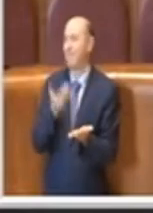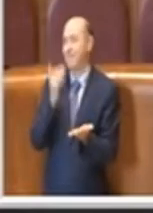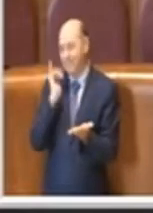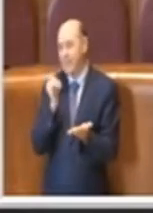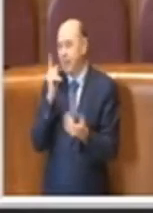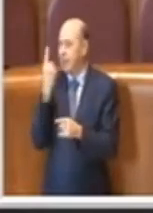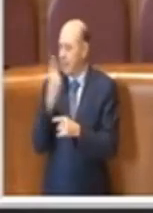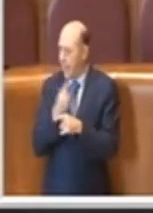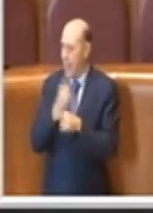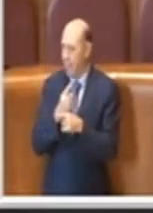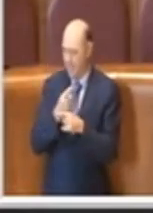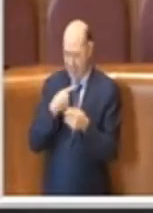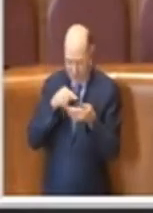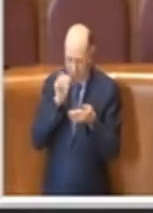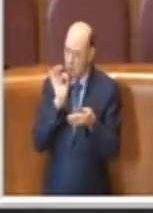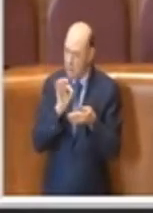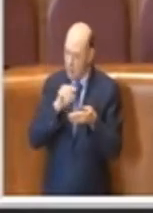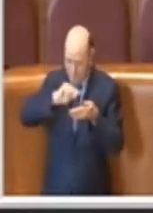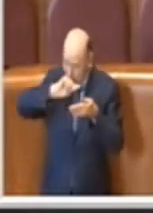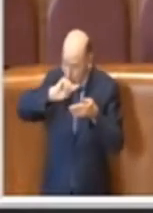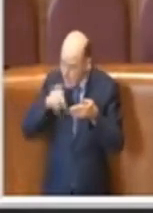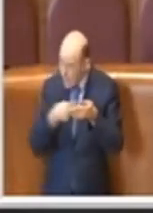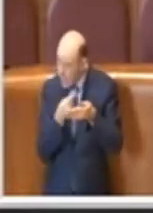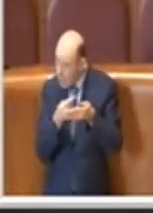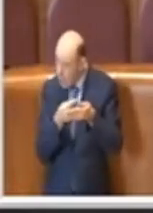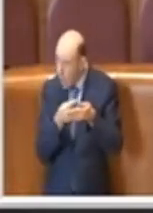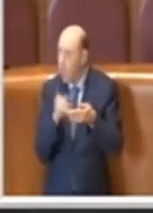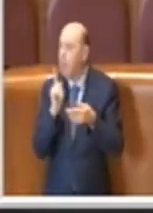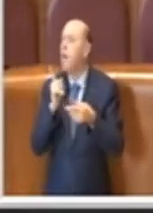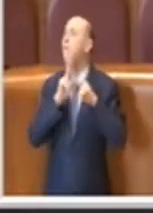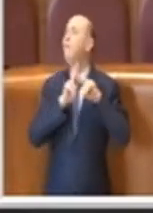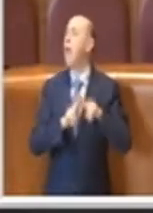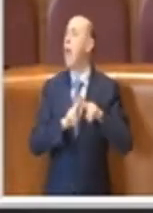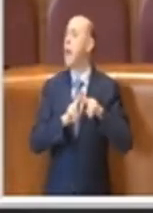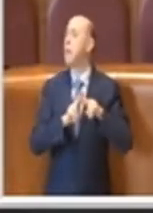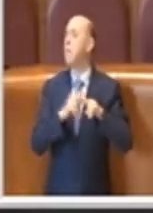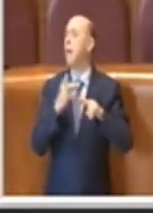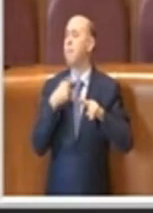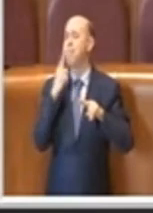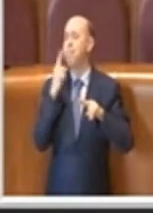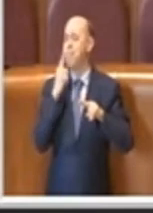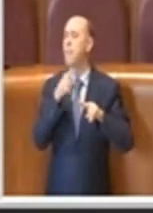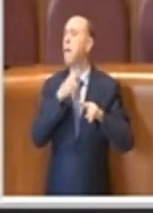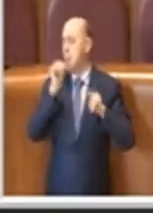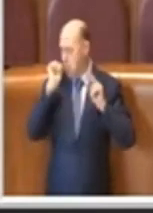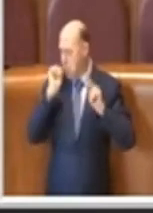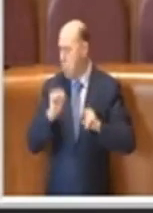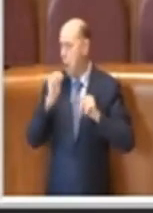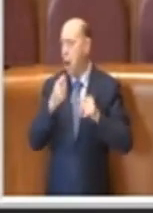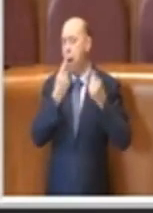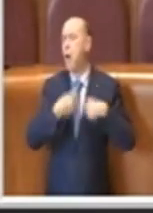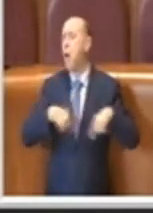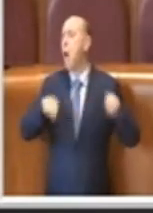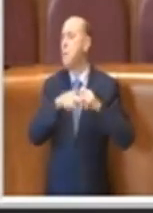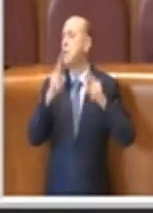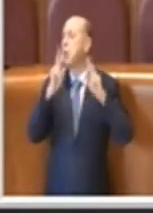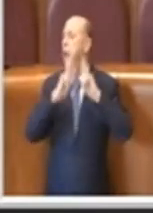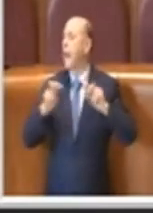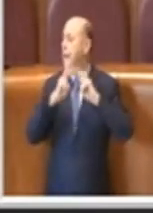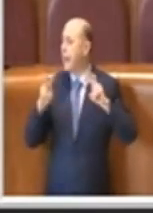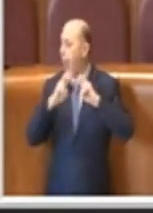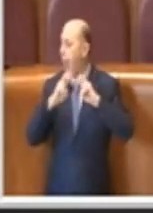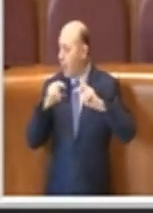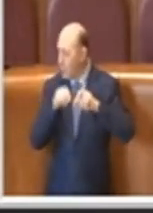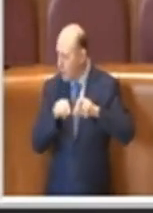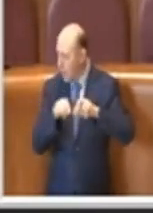diventare, dopo la virgola, fermo restando l'ipotesi di una commissione di indagine